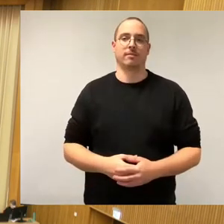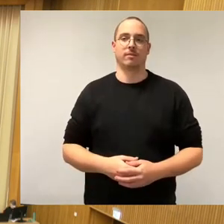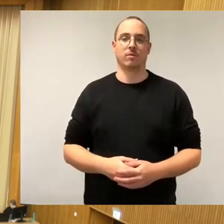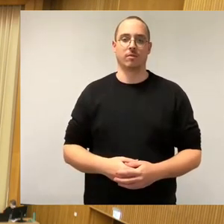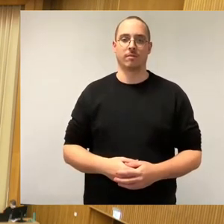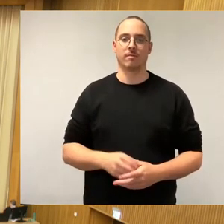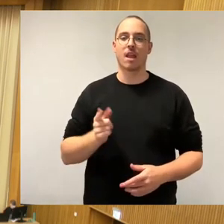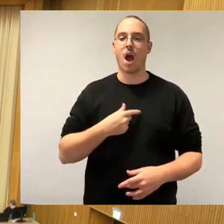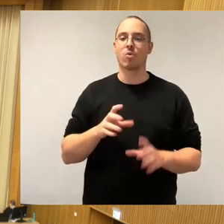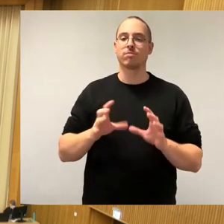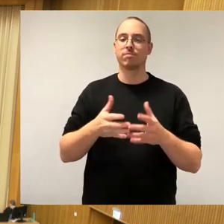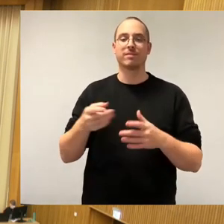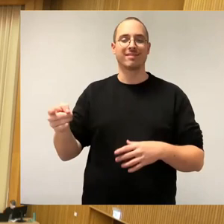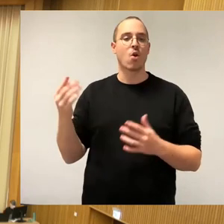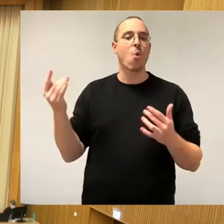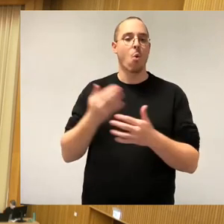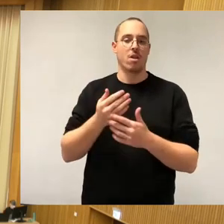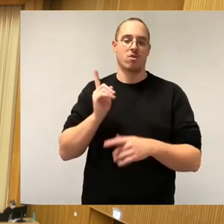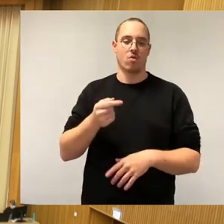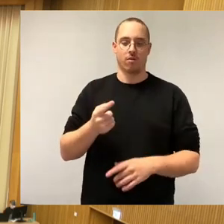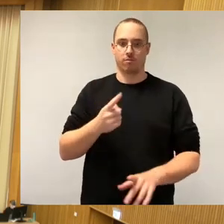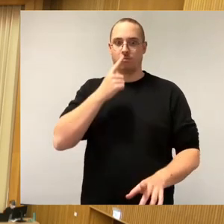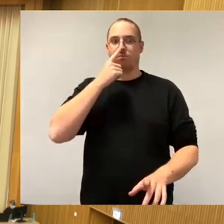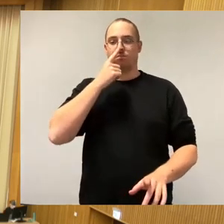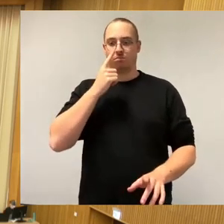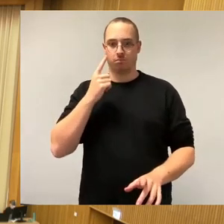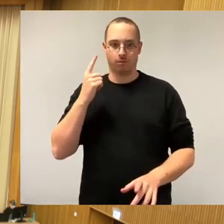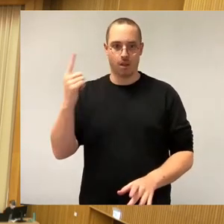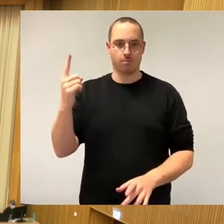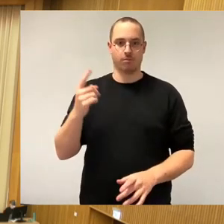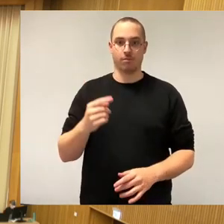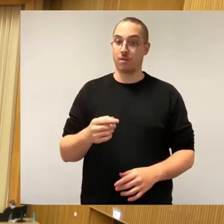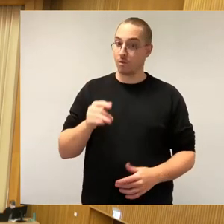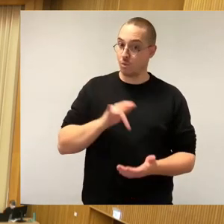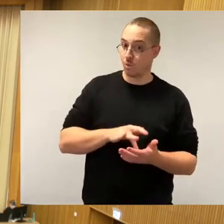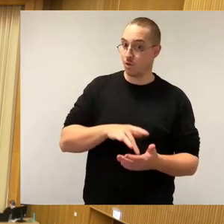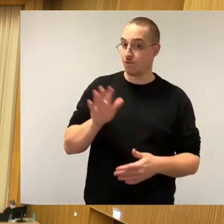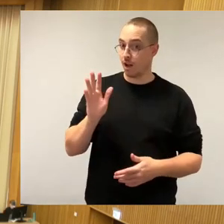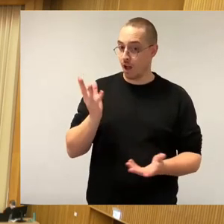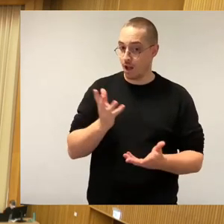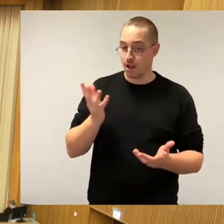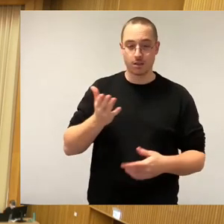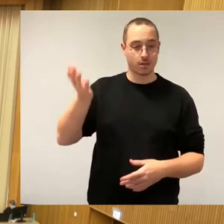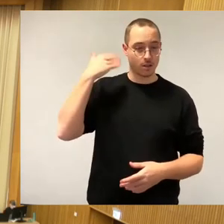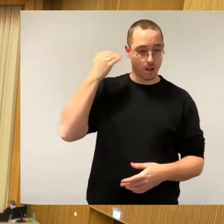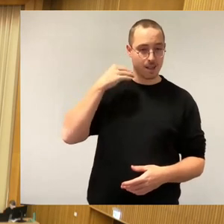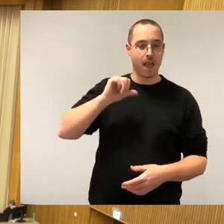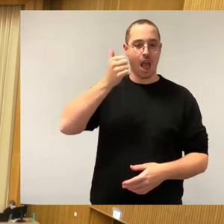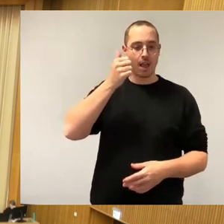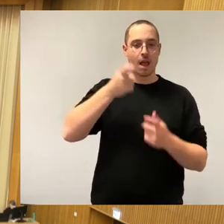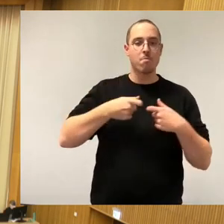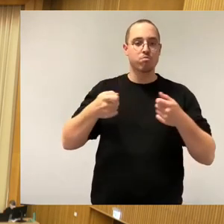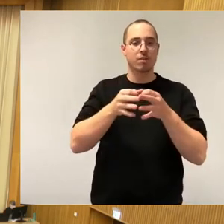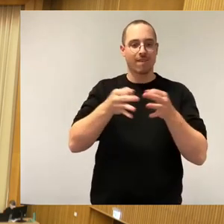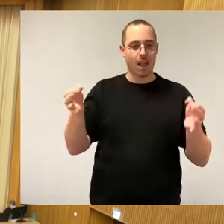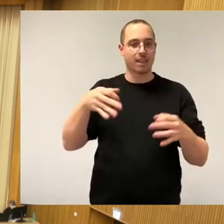Nase fassen. Ich erinnere nur an den ersten Bundestagspräsidenten, den die Grünen gestellt haben, welcher Partei er ursprünglich mal angehört hat. Außerdem hat er